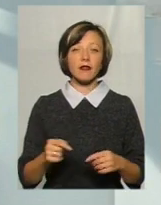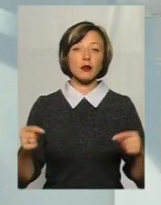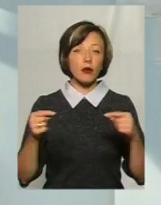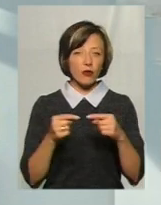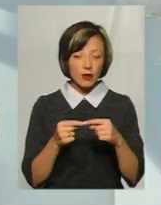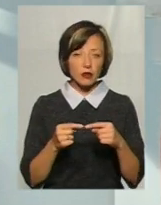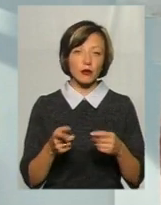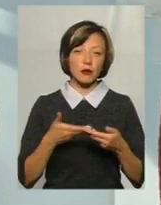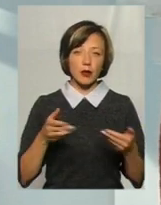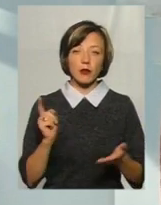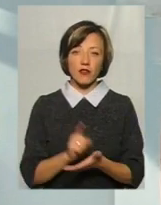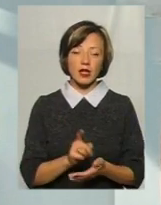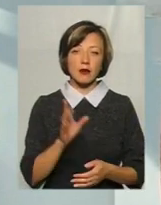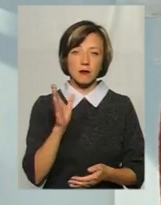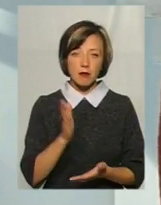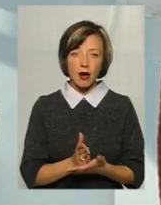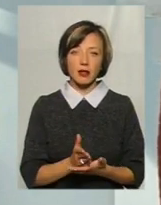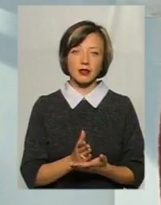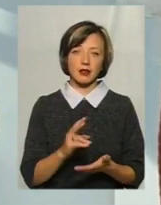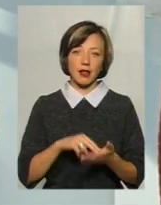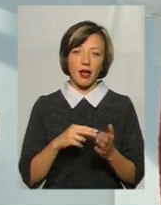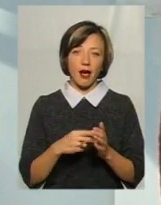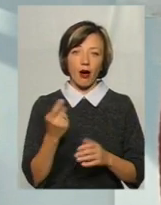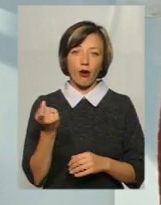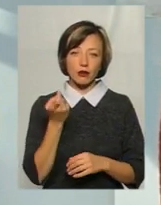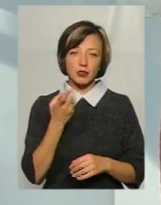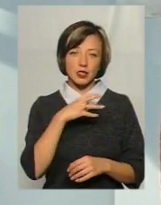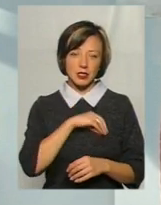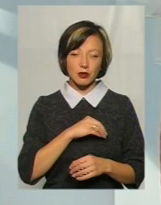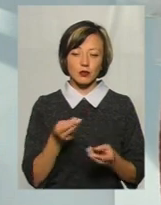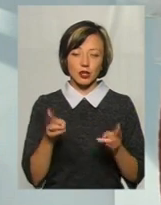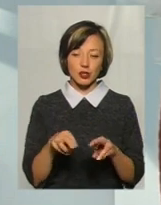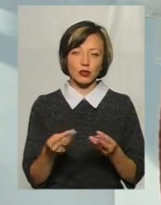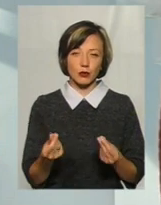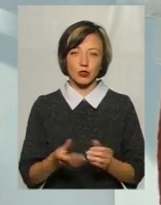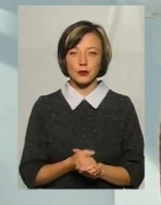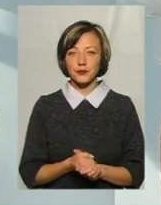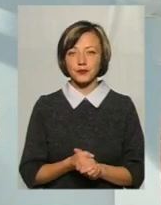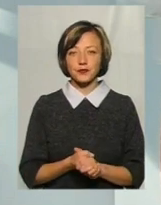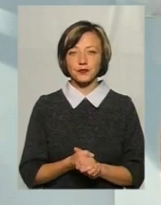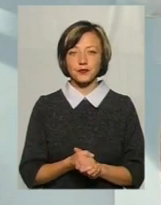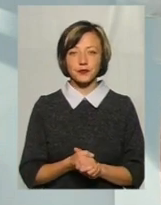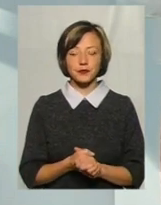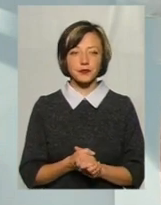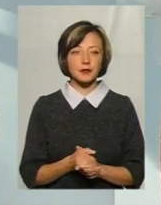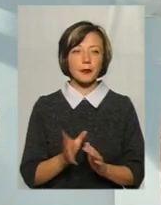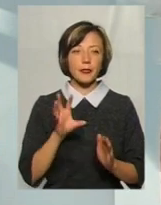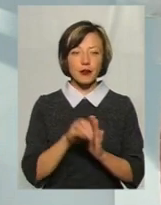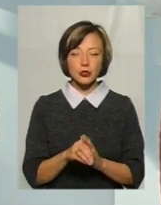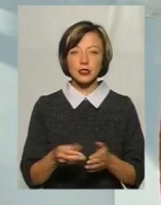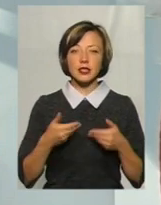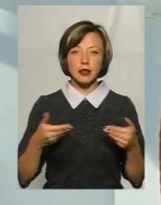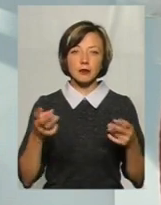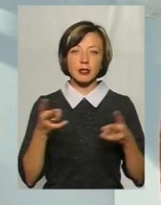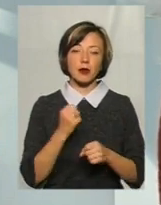ми повинні мати з того якийсь економічний зиск, щоб в нас залишилися кошти. І в тому числі нам треба працювати